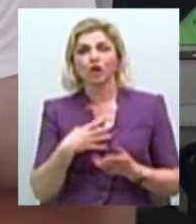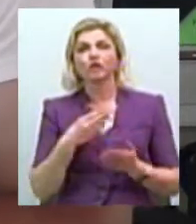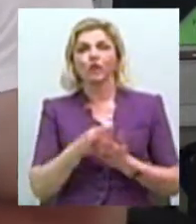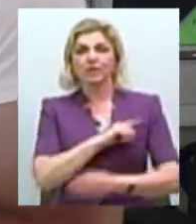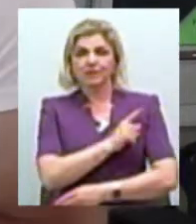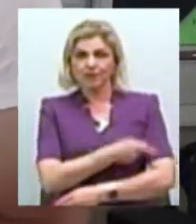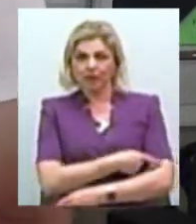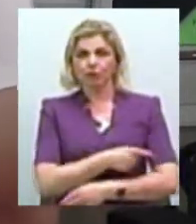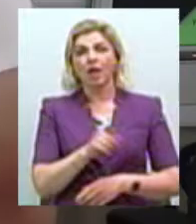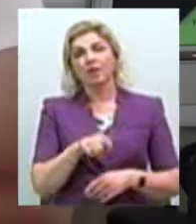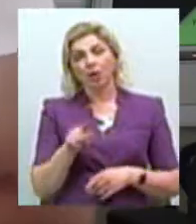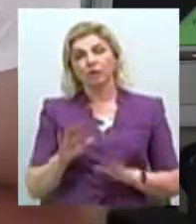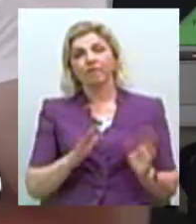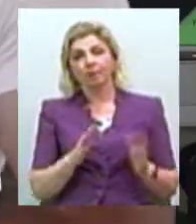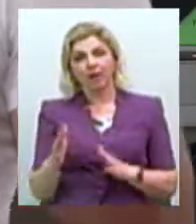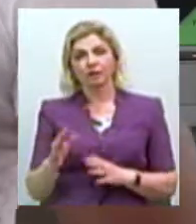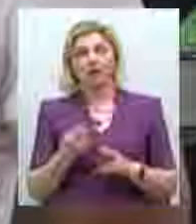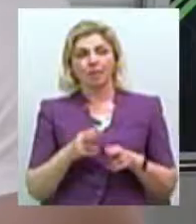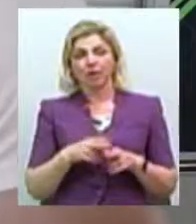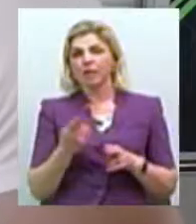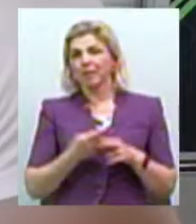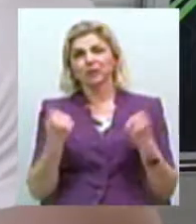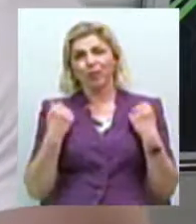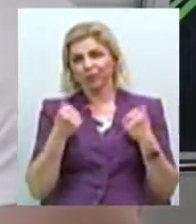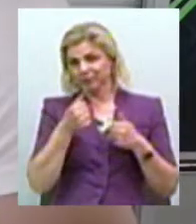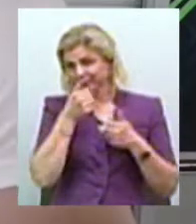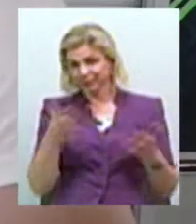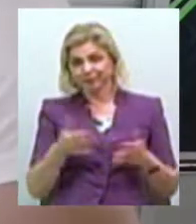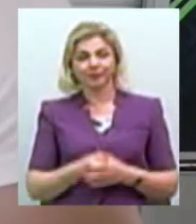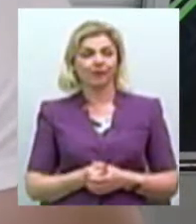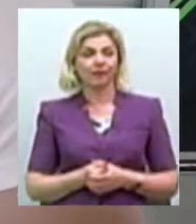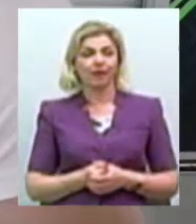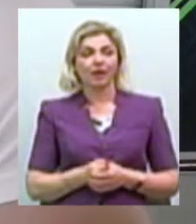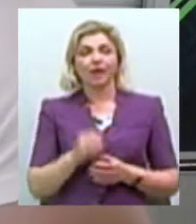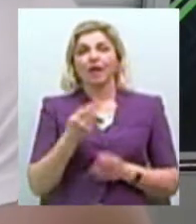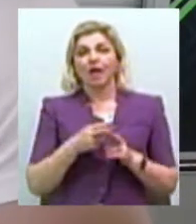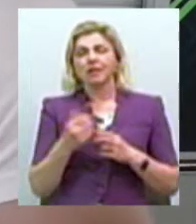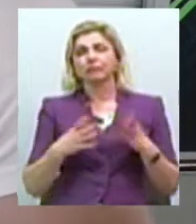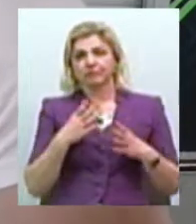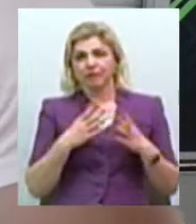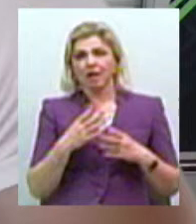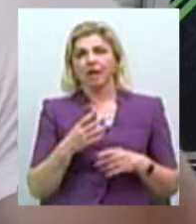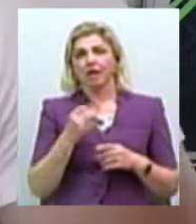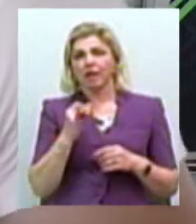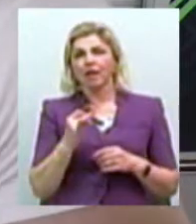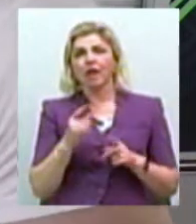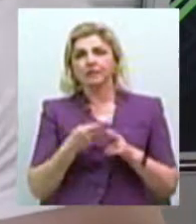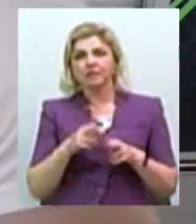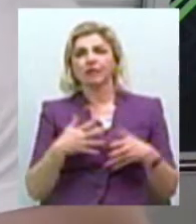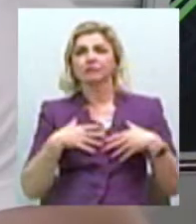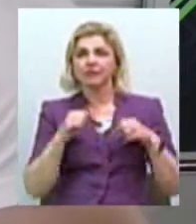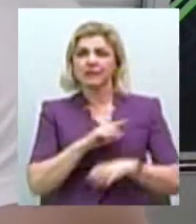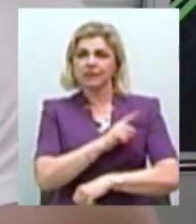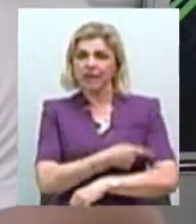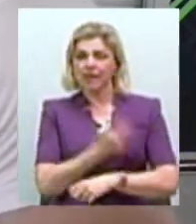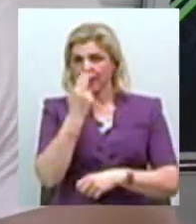в деяких випадках, тому без спорту не обійтися. Стронгмен – це прояв сили в досить таки незвичному вигляді,